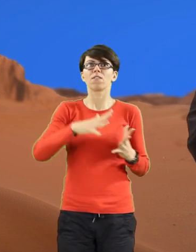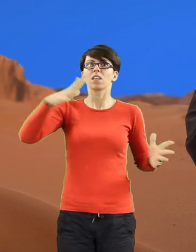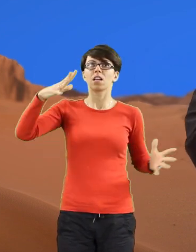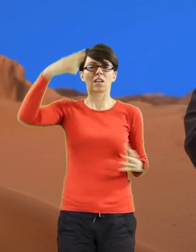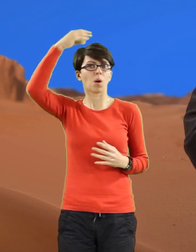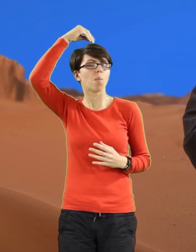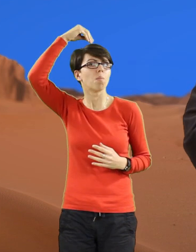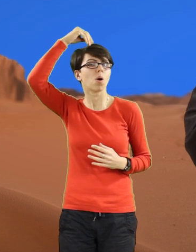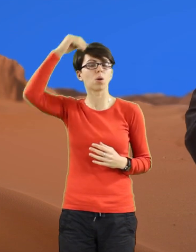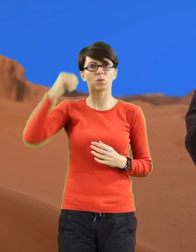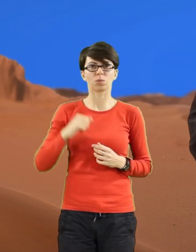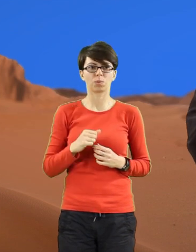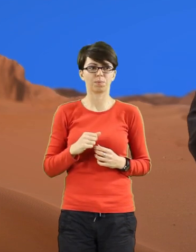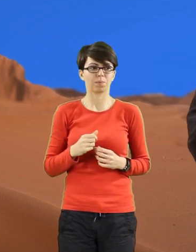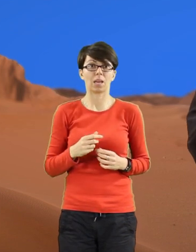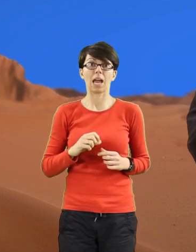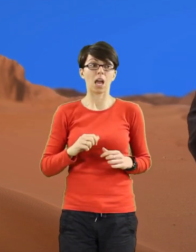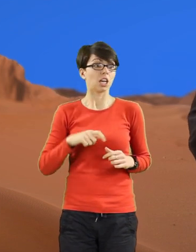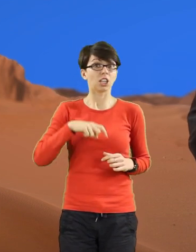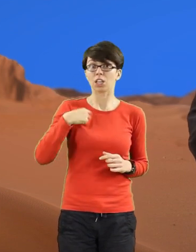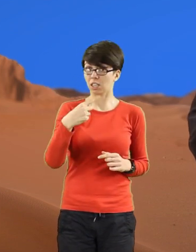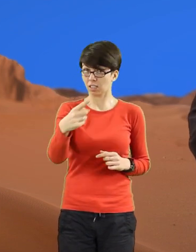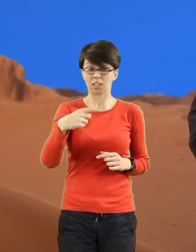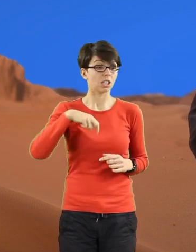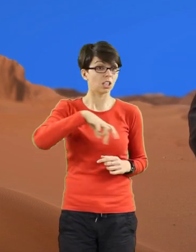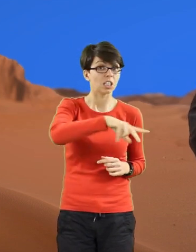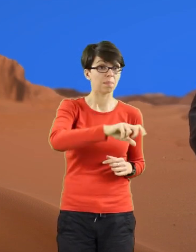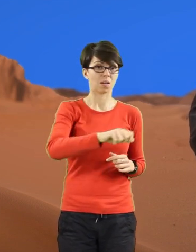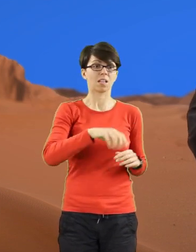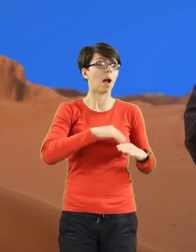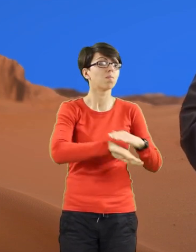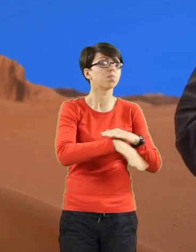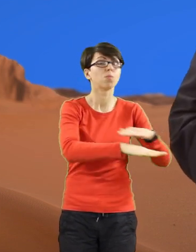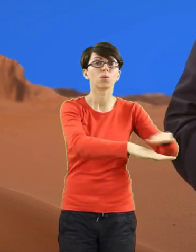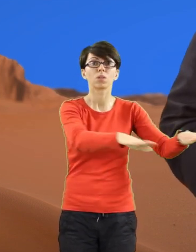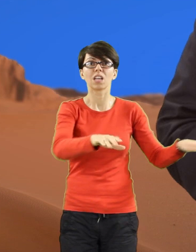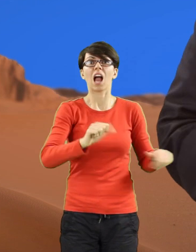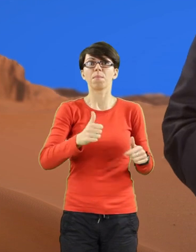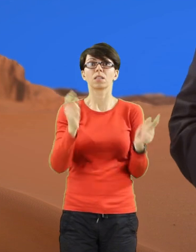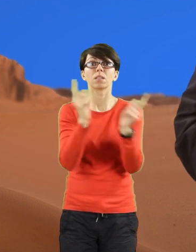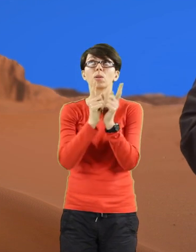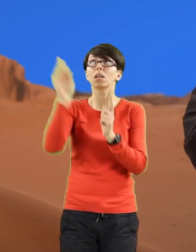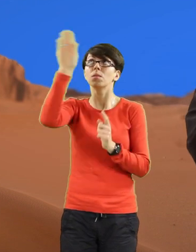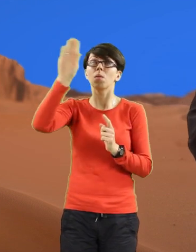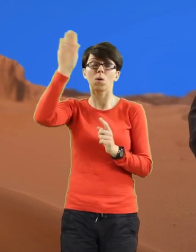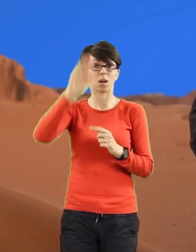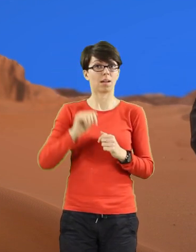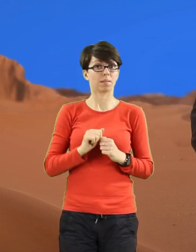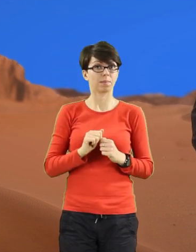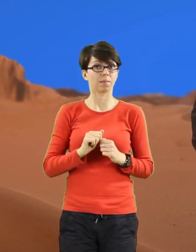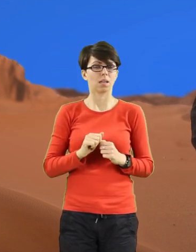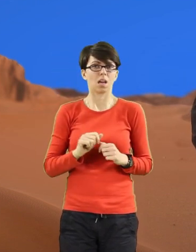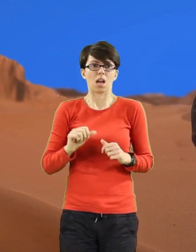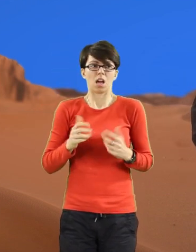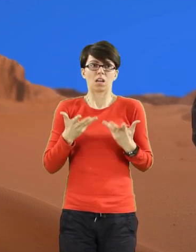mądre słowa. Idziemy na pustynię po to, żeby spotkać Boga. Idziemy na pustynię Wielkiego Postu, by